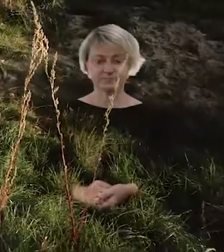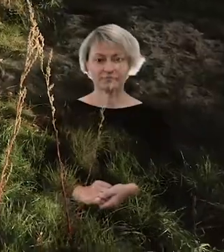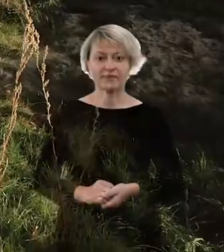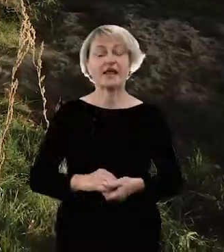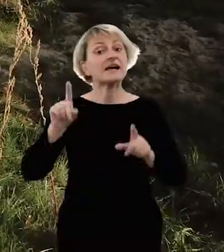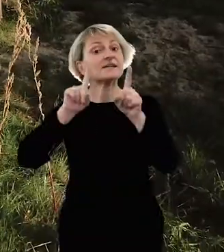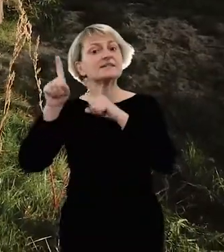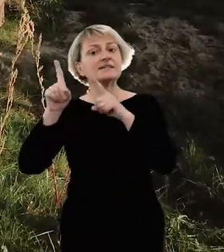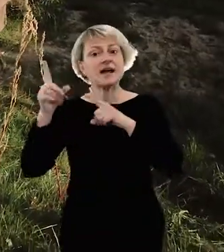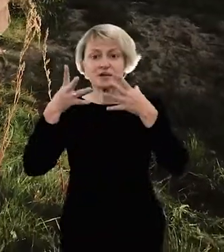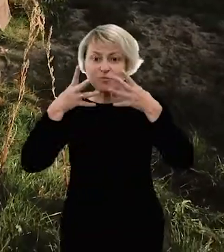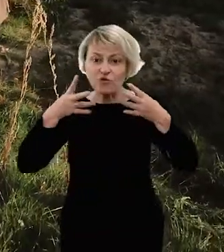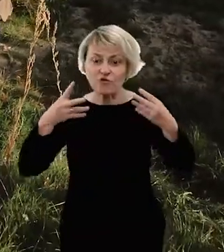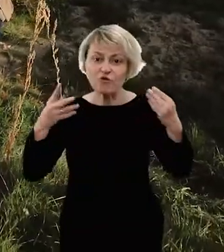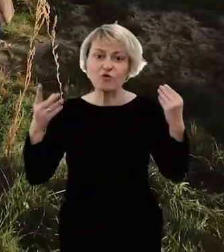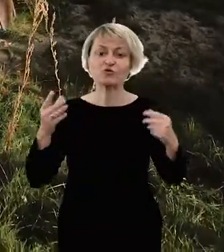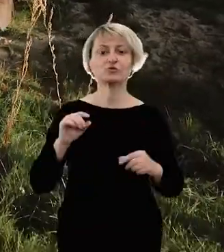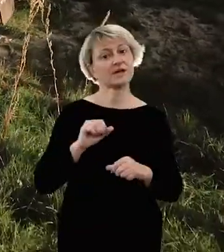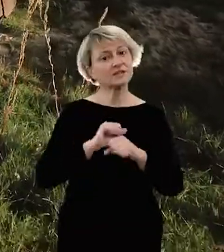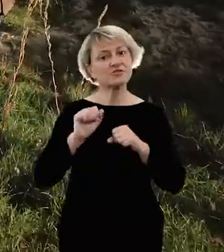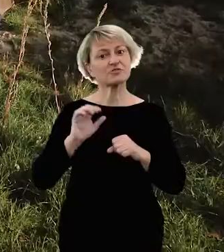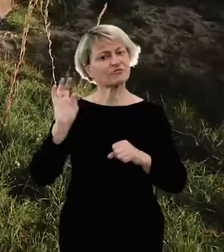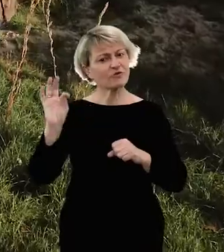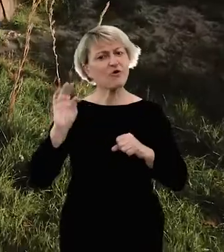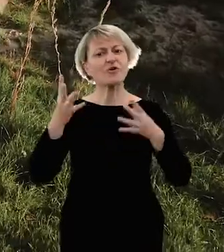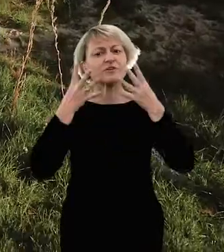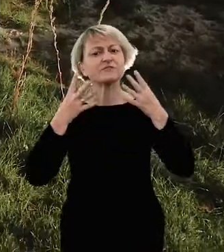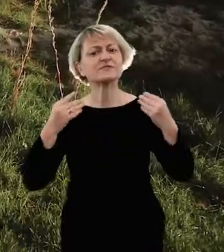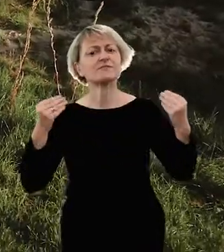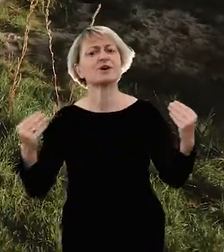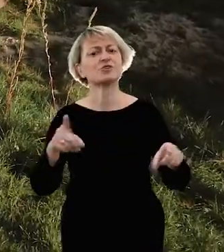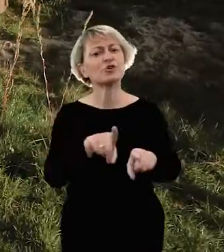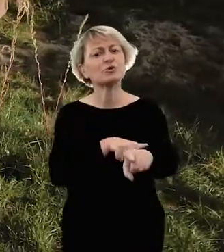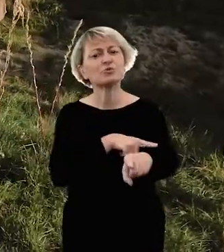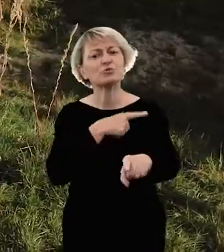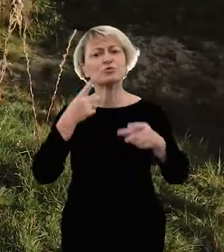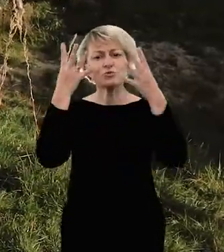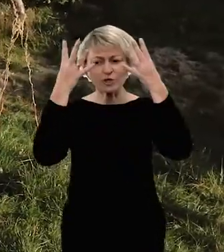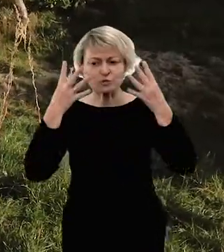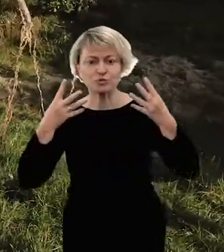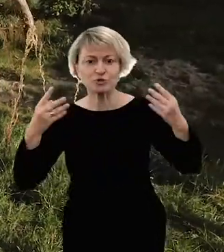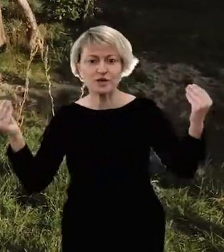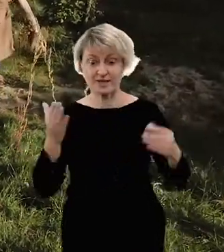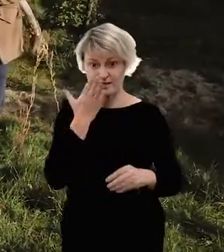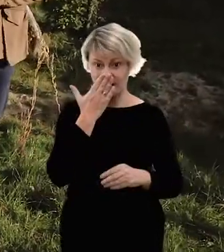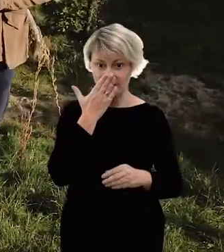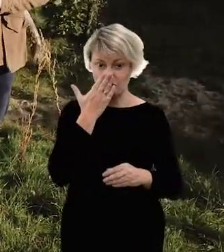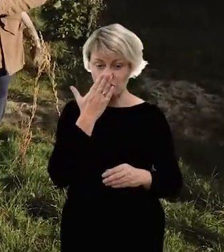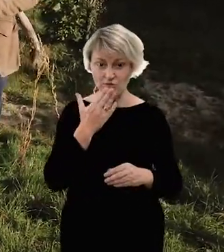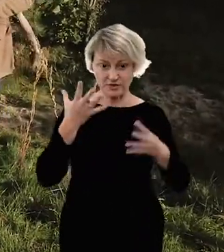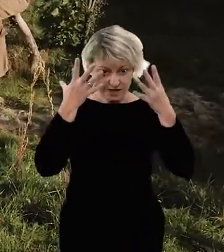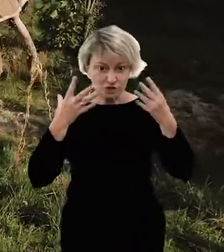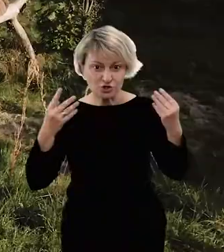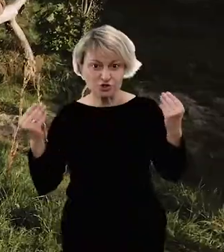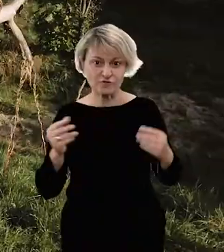Symbolem lwów są ich piękne, dorodne, długie grzywy. To, jak wygląda grzywa u każdego